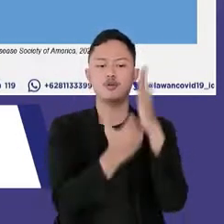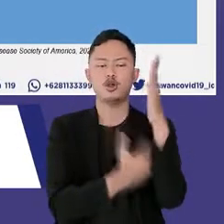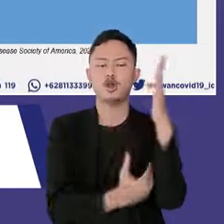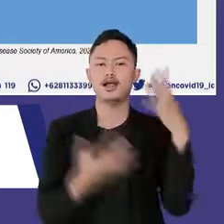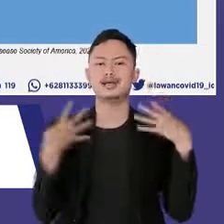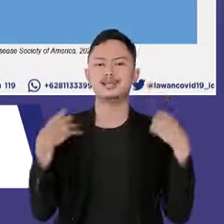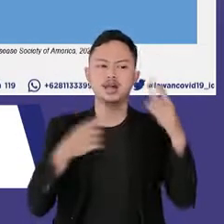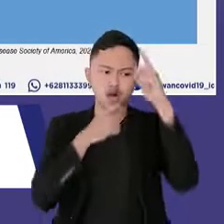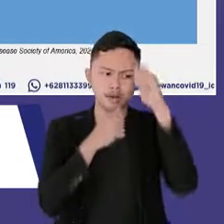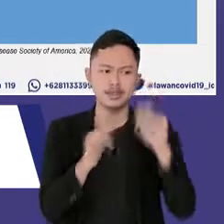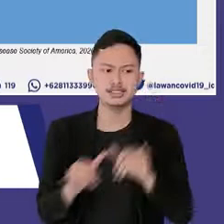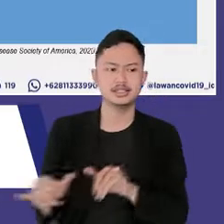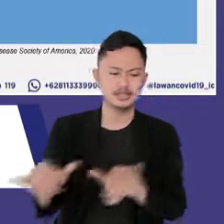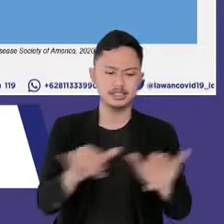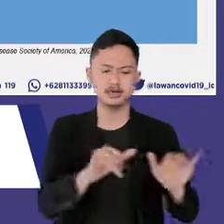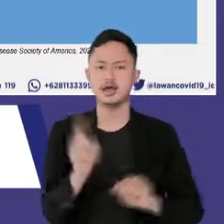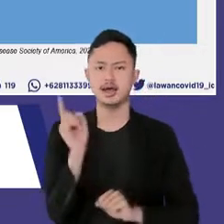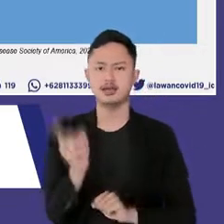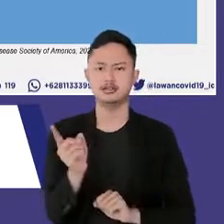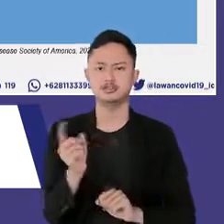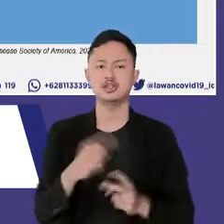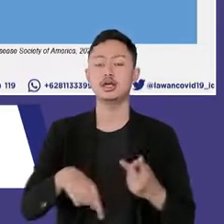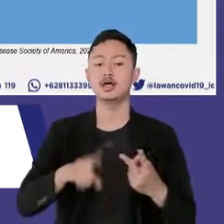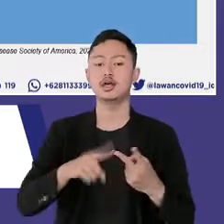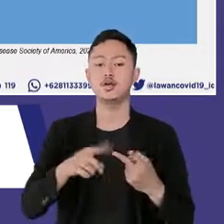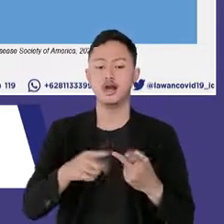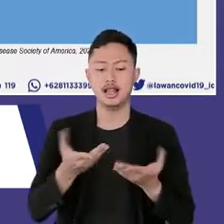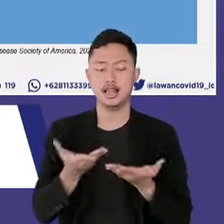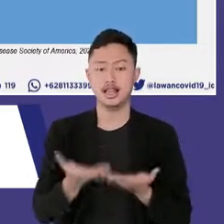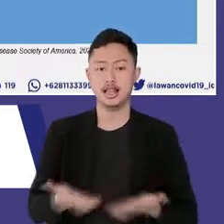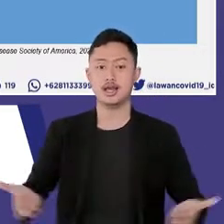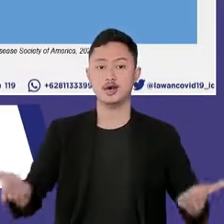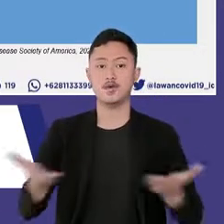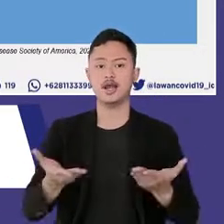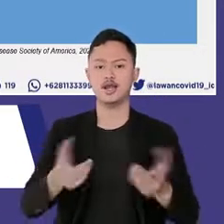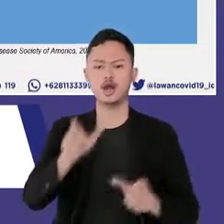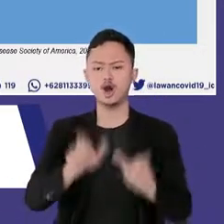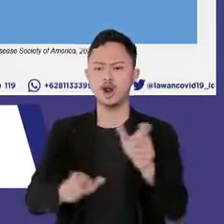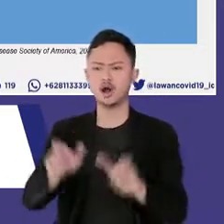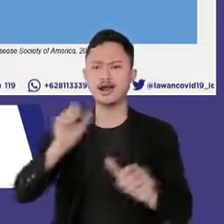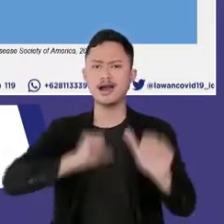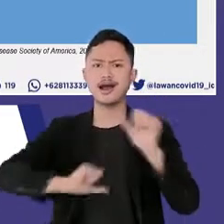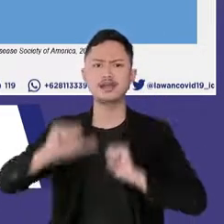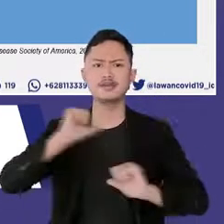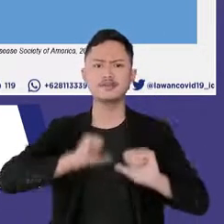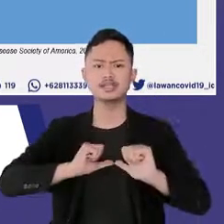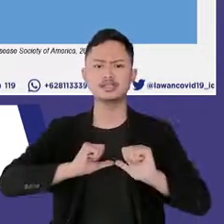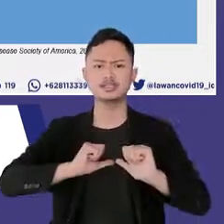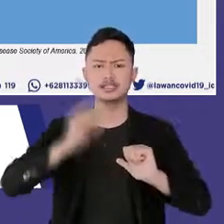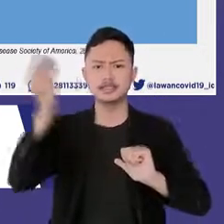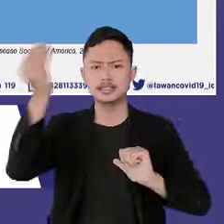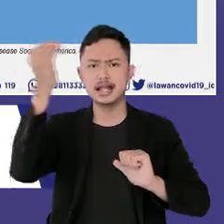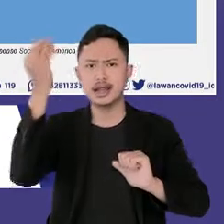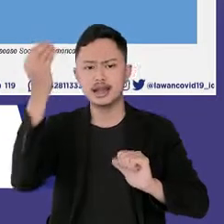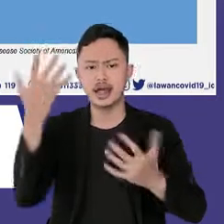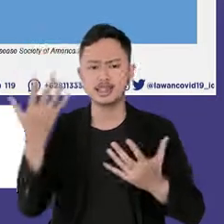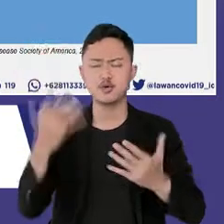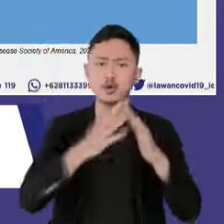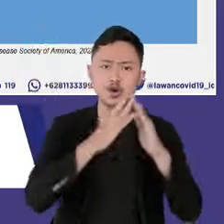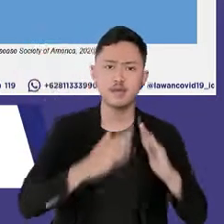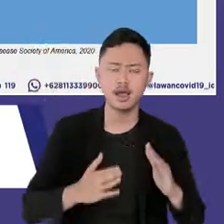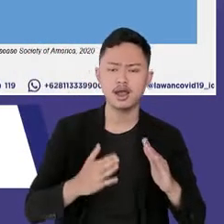okol kesehatan secara kolektif lingkar kontak tiap orang yang berkegiatan selama di perjalanan dan di rumah